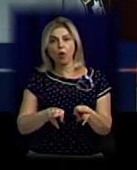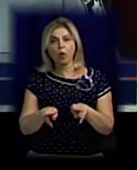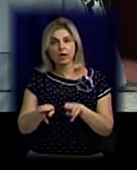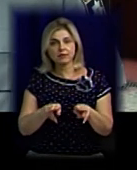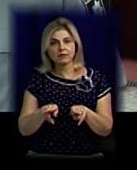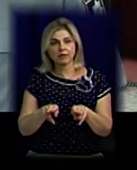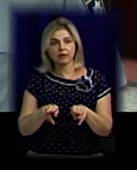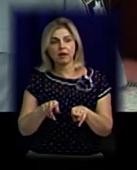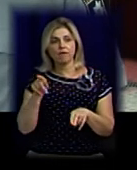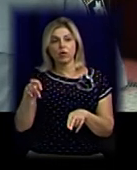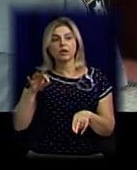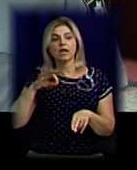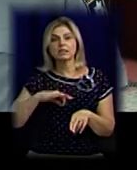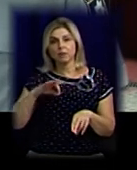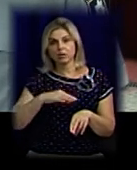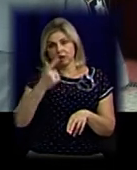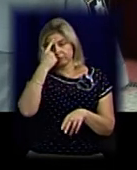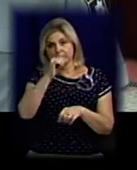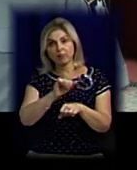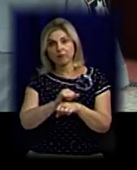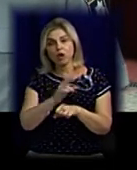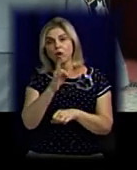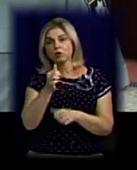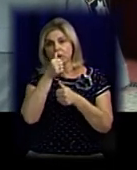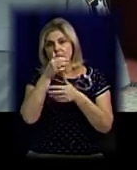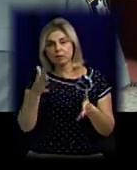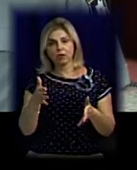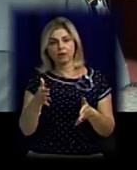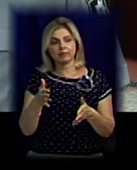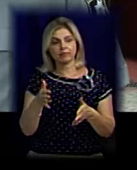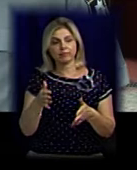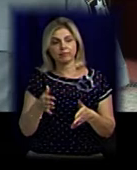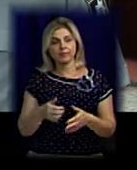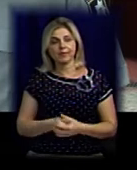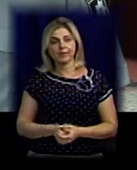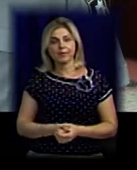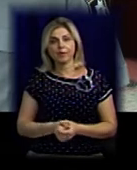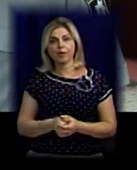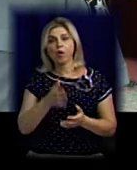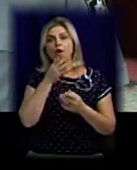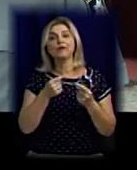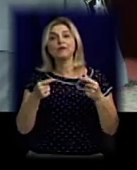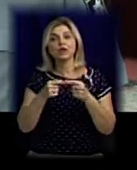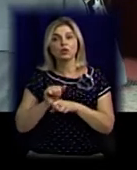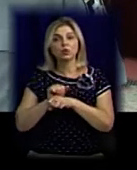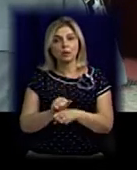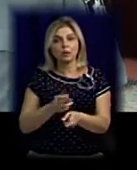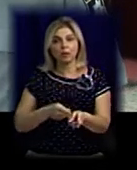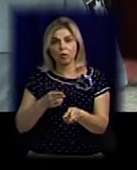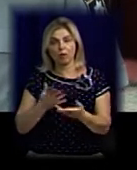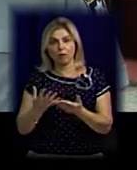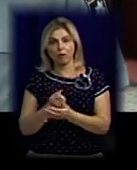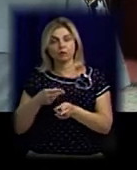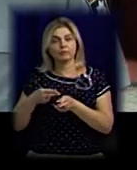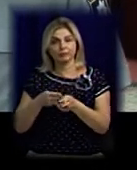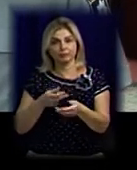Вони застосували екстреного гальмування, однак не змогли зупинитися, здійснили наїзд